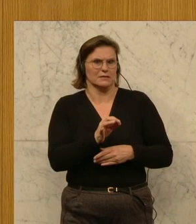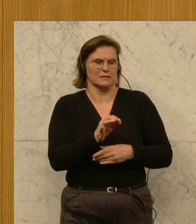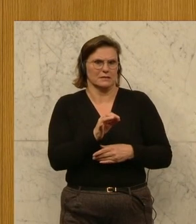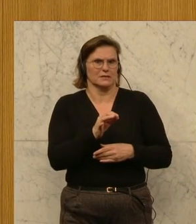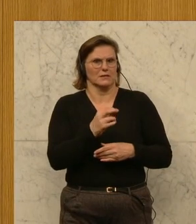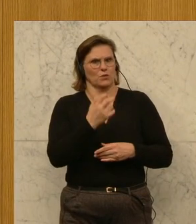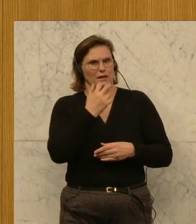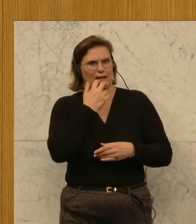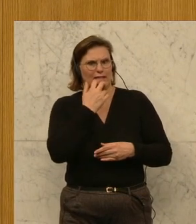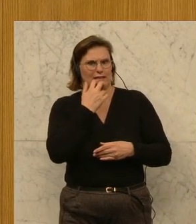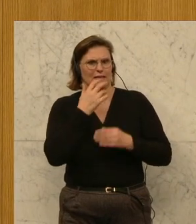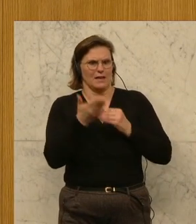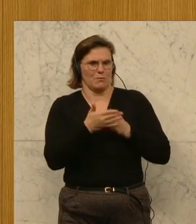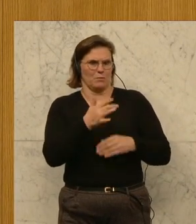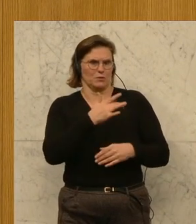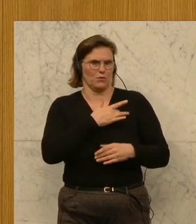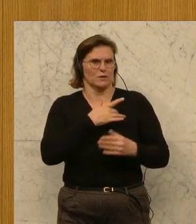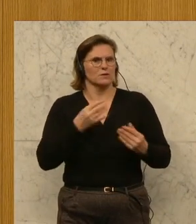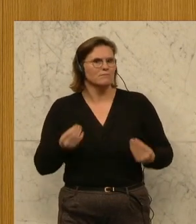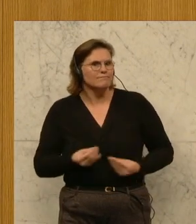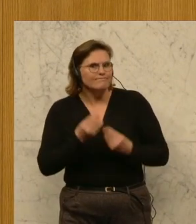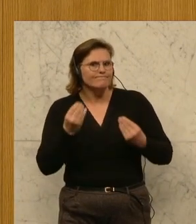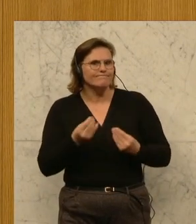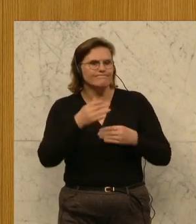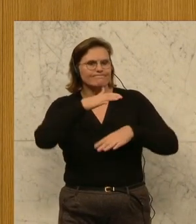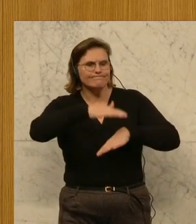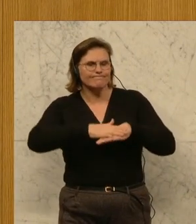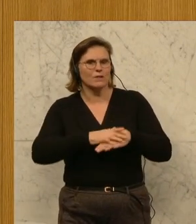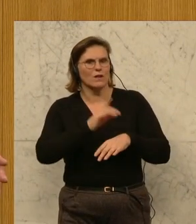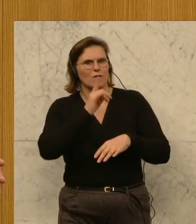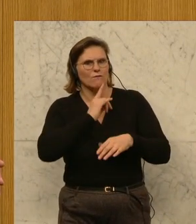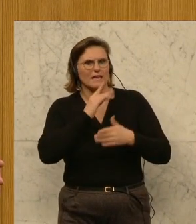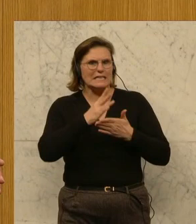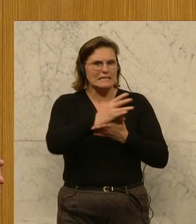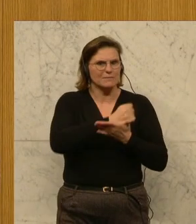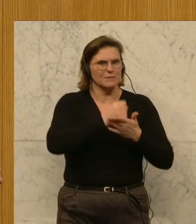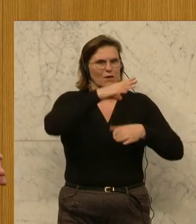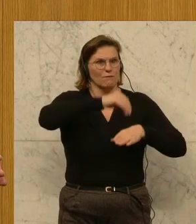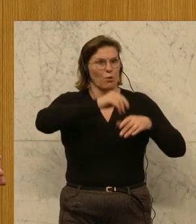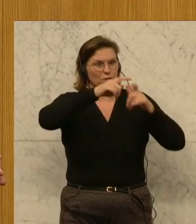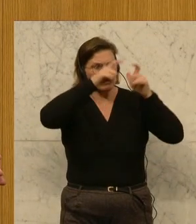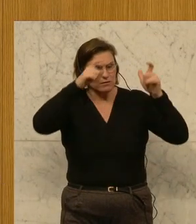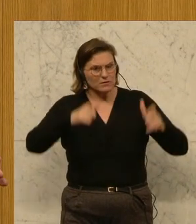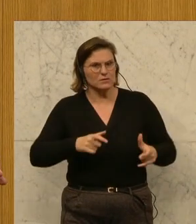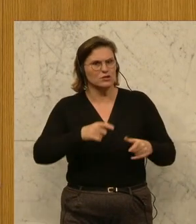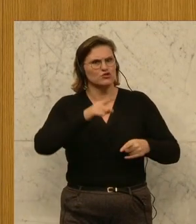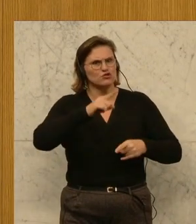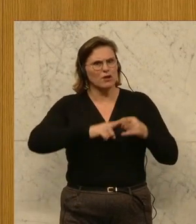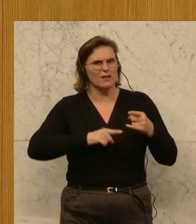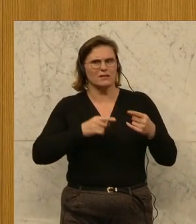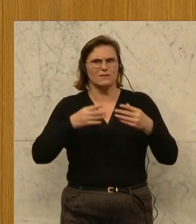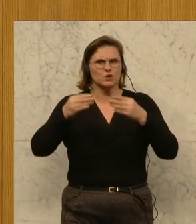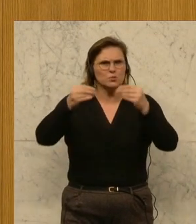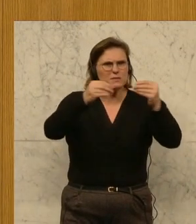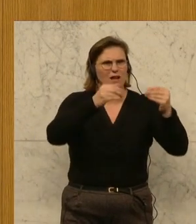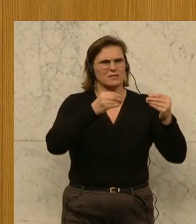Energiearmut betroffen sind. Die Gründe ordnet der Rechnungshof in geringe Energieeffizienz der Wohngebäude, also schlechte Bausubstanz, Dämmung, Isolierung